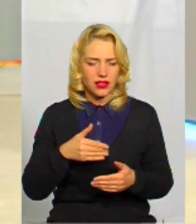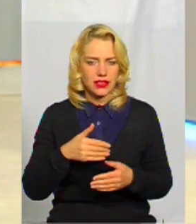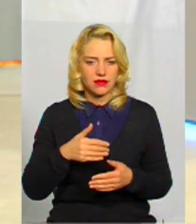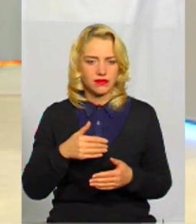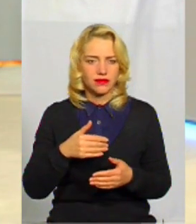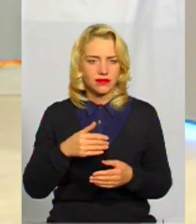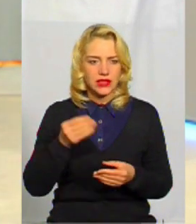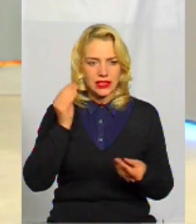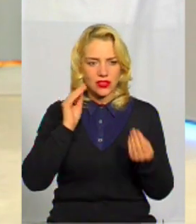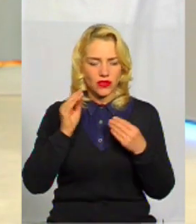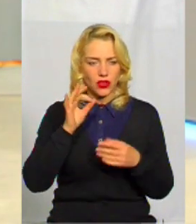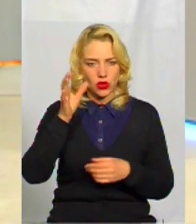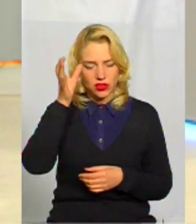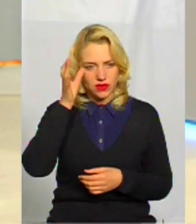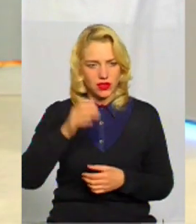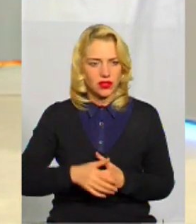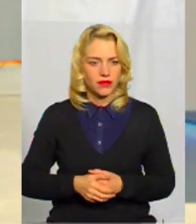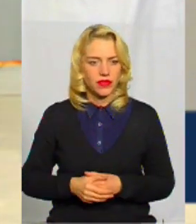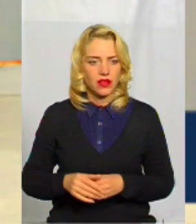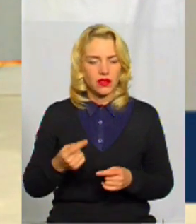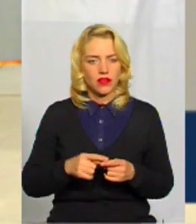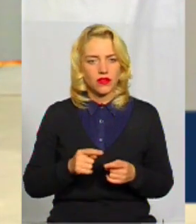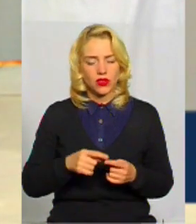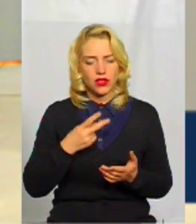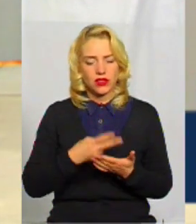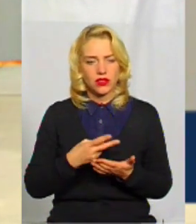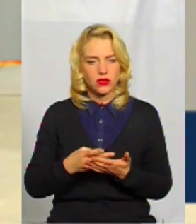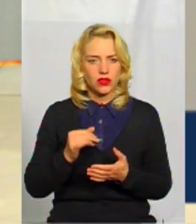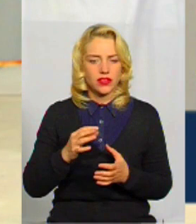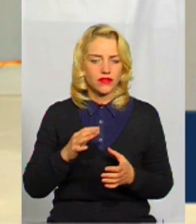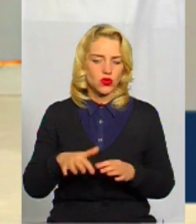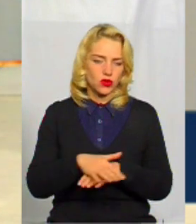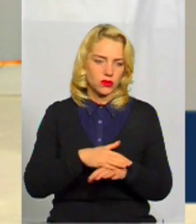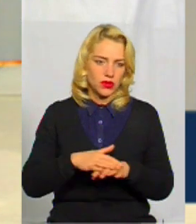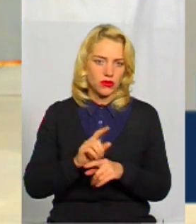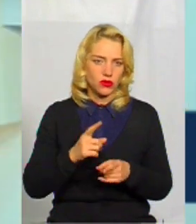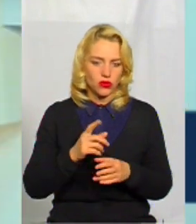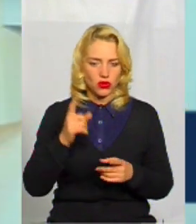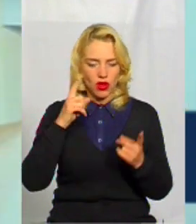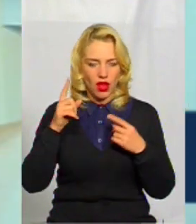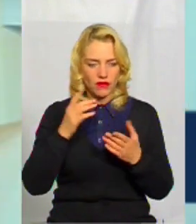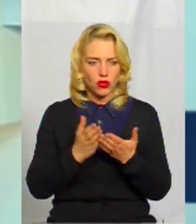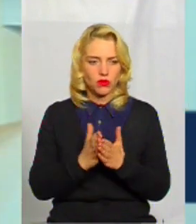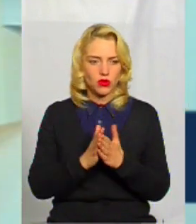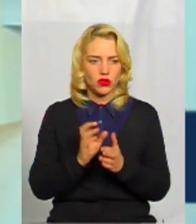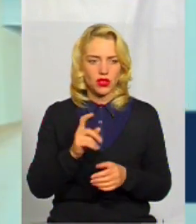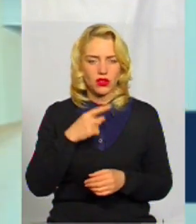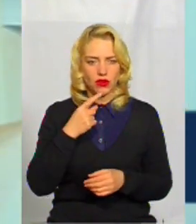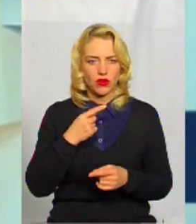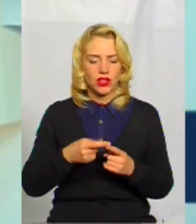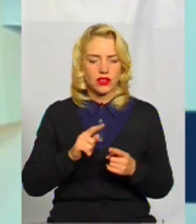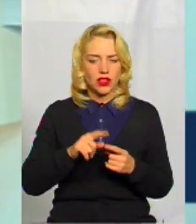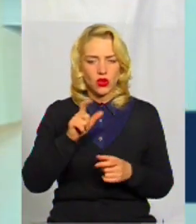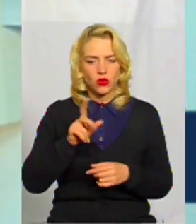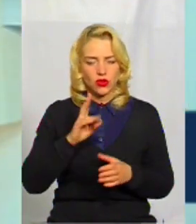В освіті. В освіті, так. Вони транслюються з суспільства. Бо автори-підручники, як я вже зазначила, наприклад, це те